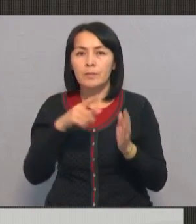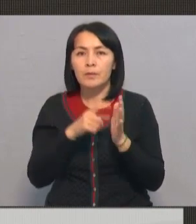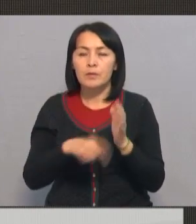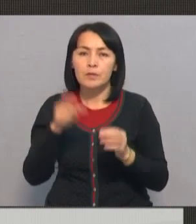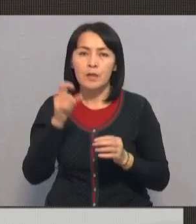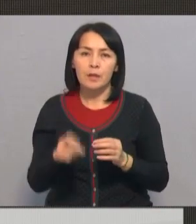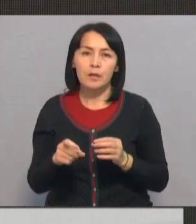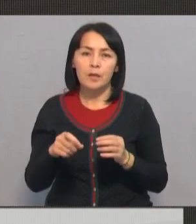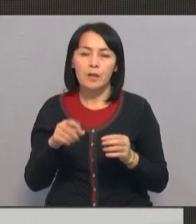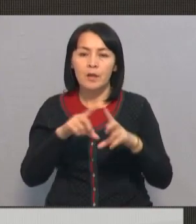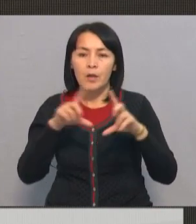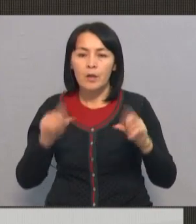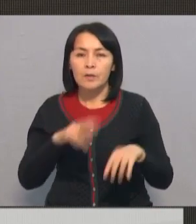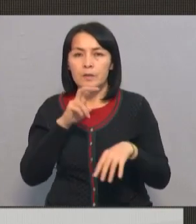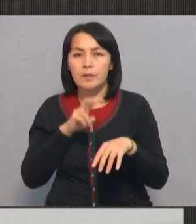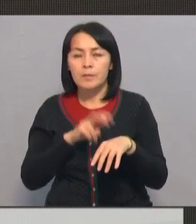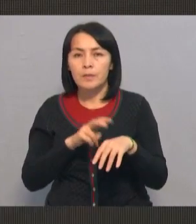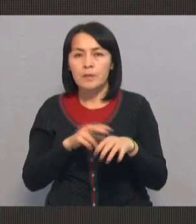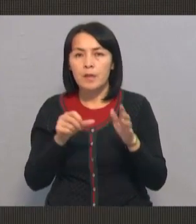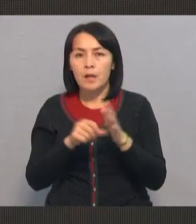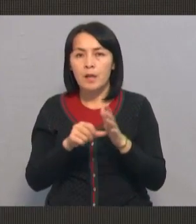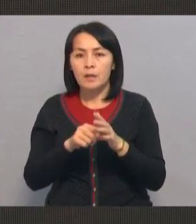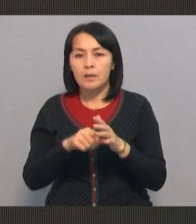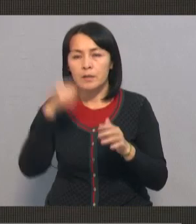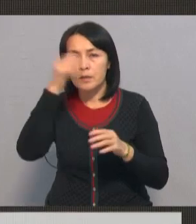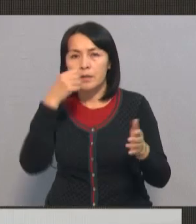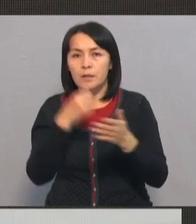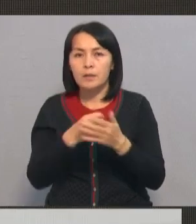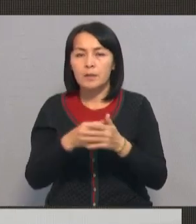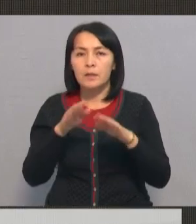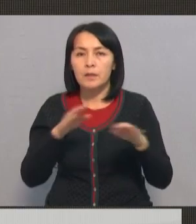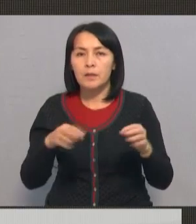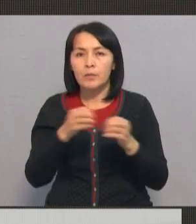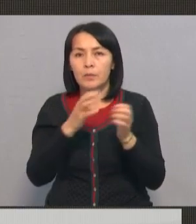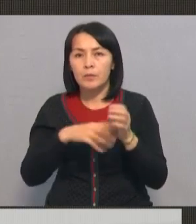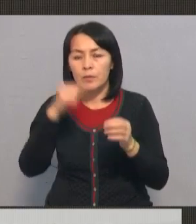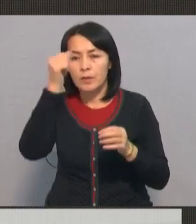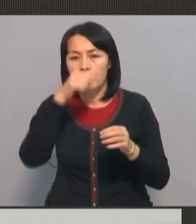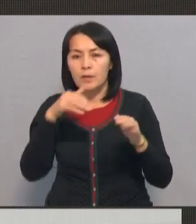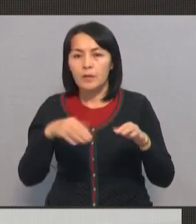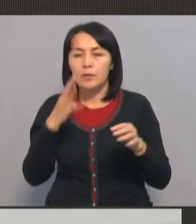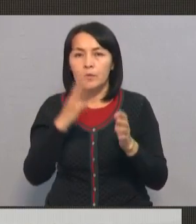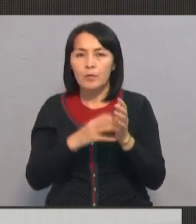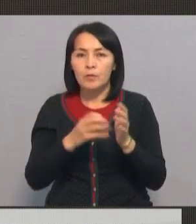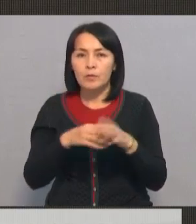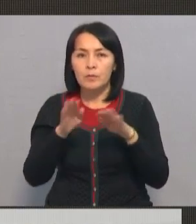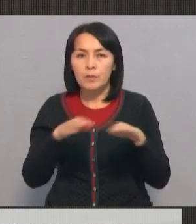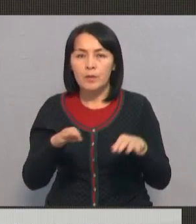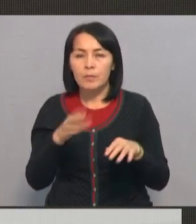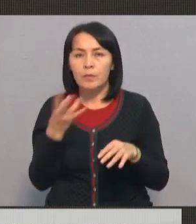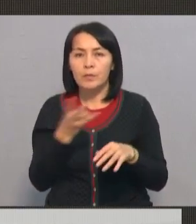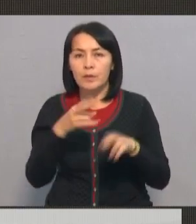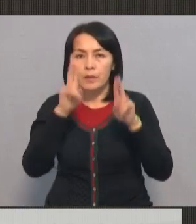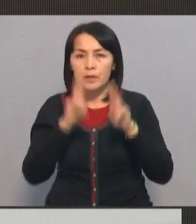болтын болсы. Ұчаскелік педиатр 60 жасықа дейінгі 500 балы, 14 жасықа дейінгі 900 балыдан асталу қажет. Яңайын дар мөтіпке байланысты.